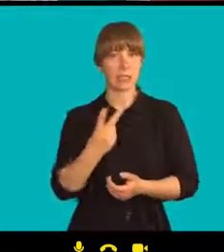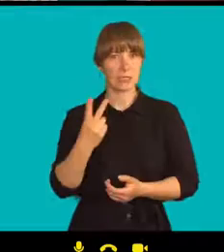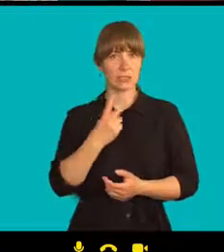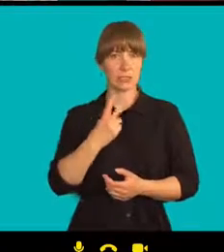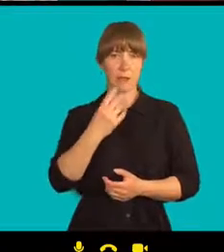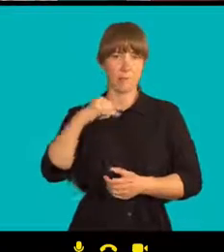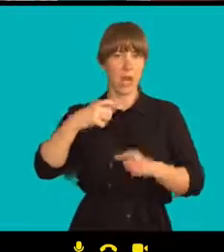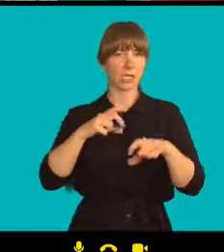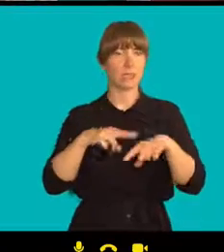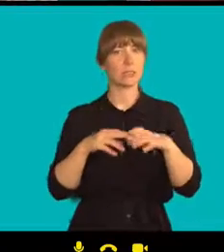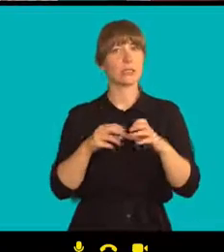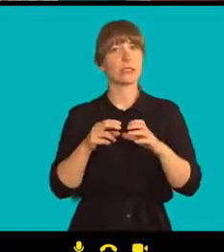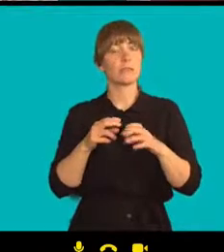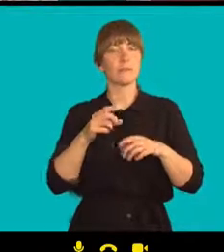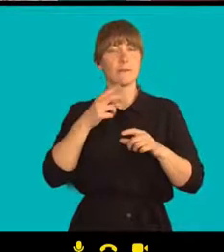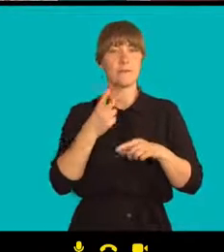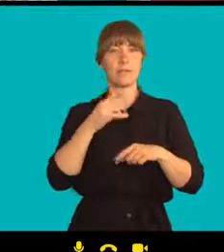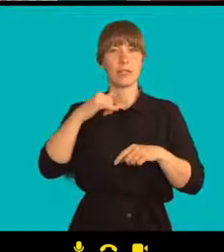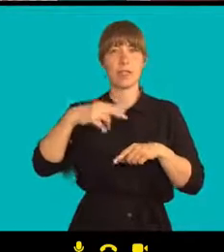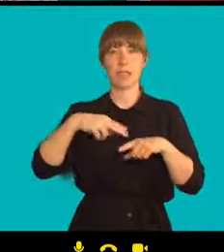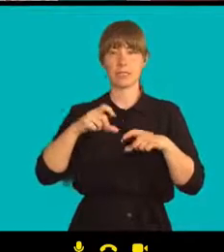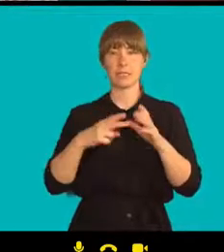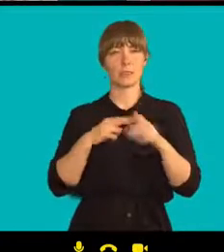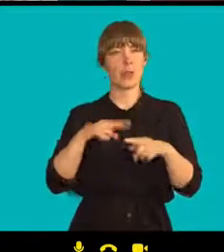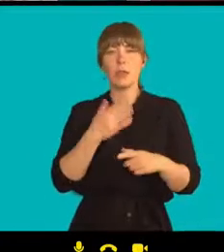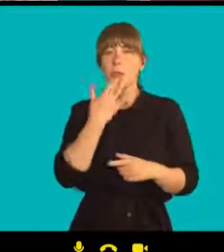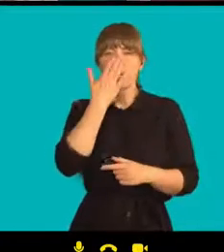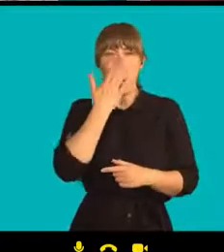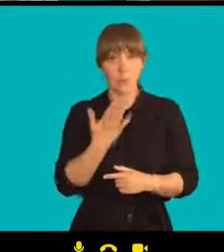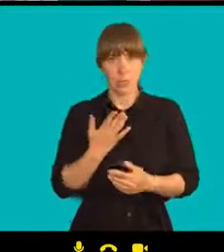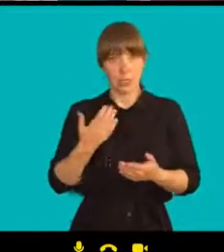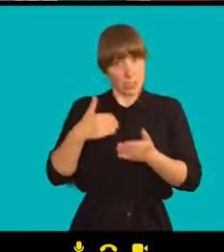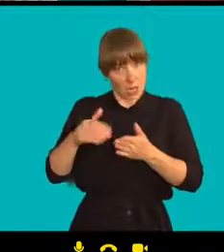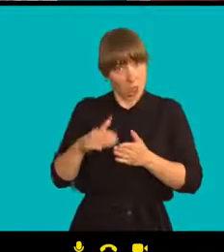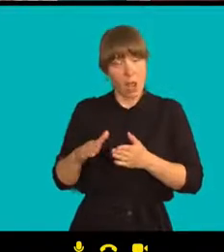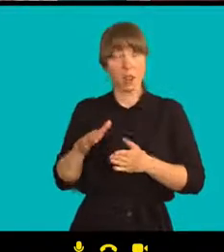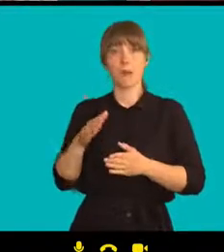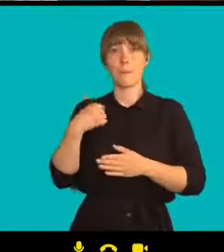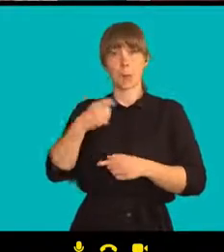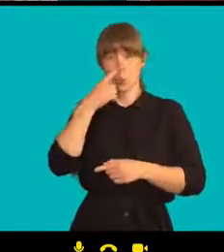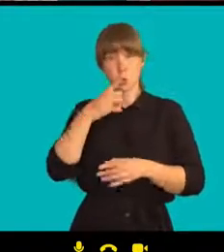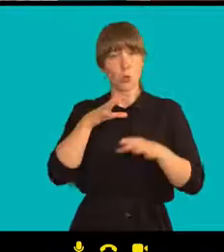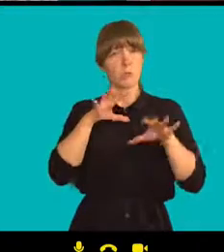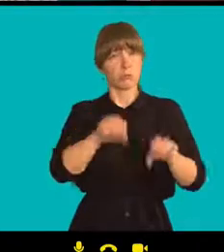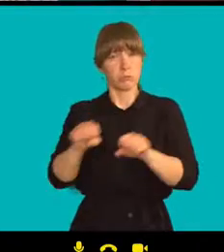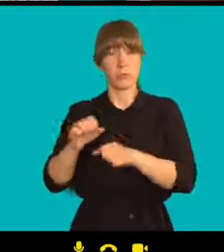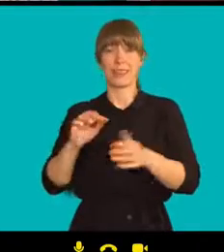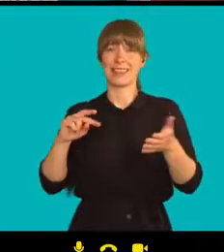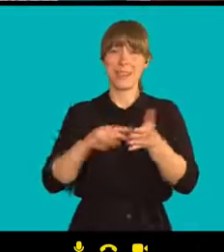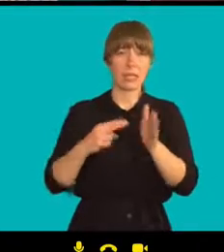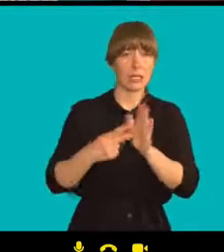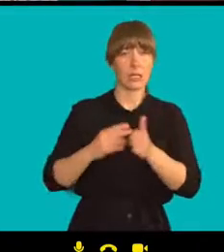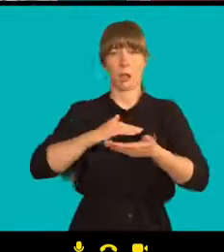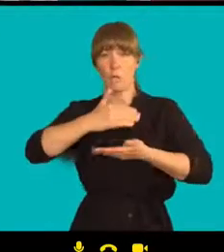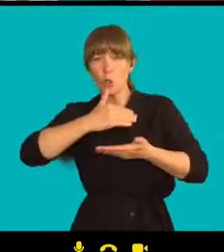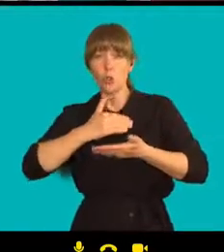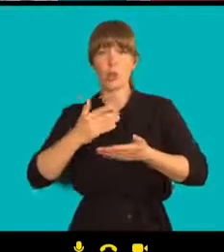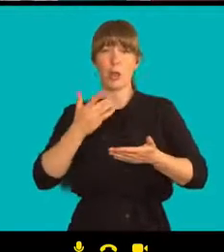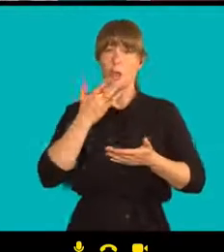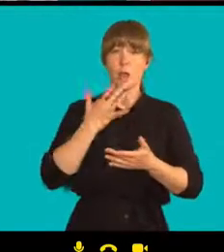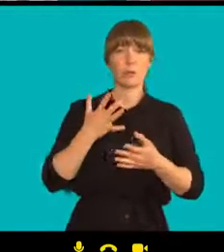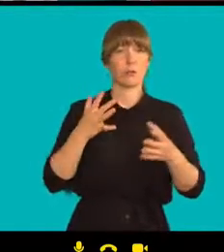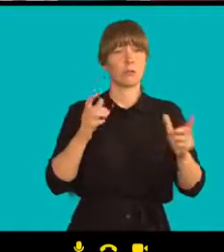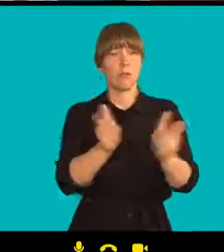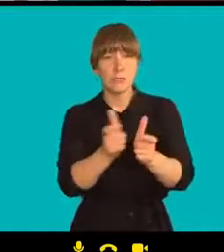beloruského režimu stejné, to znamená zadržování, vyslýchání, zabavování techniky. Stále to pokračuje? Jak